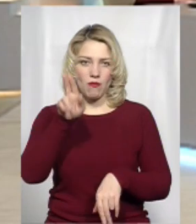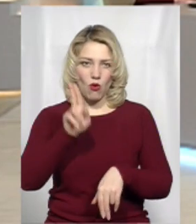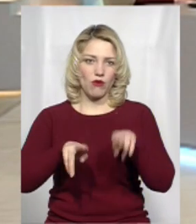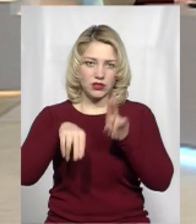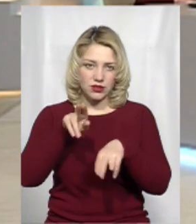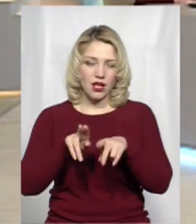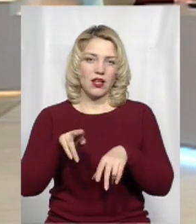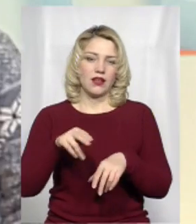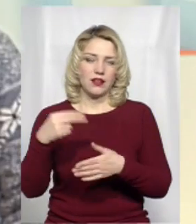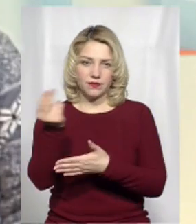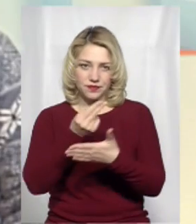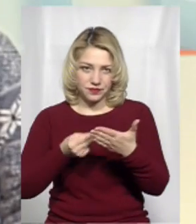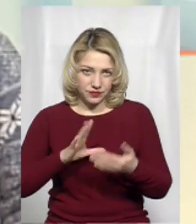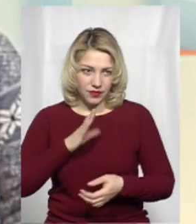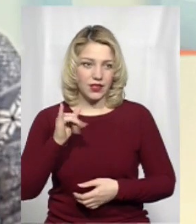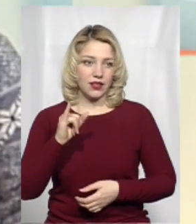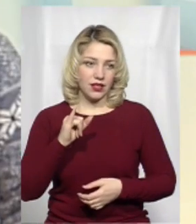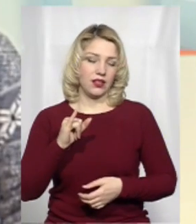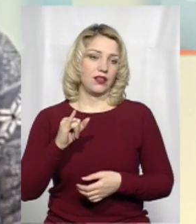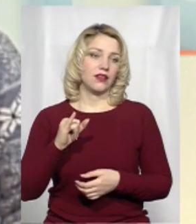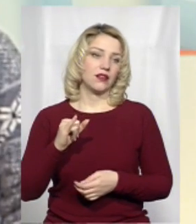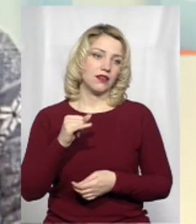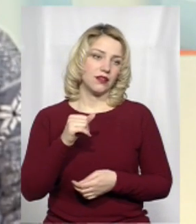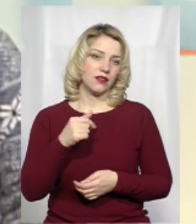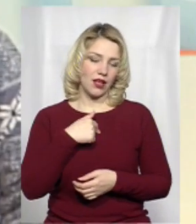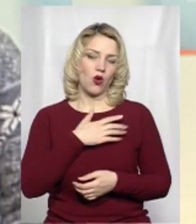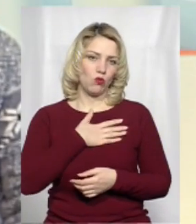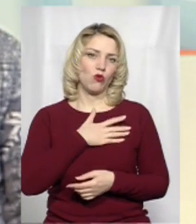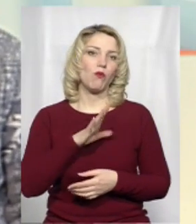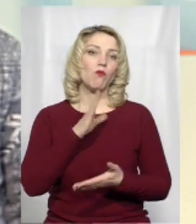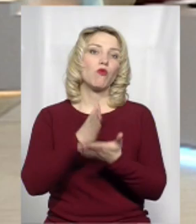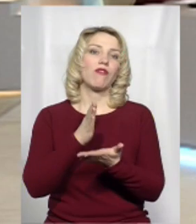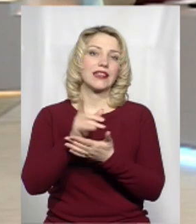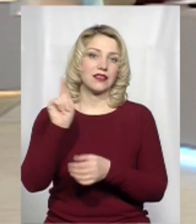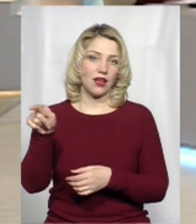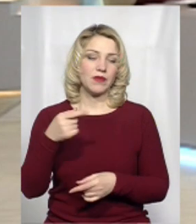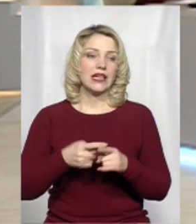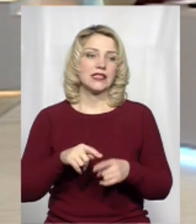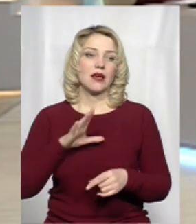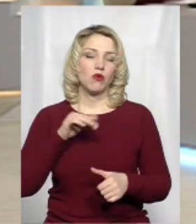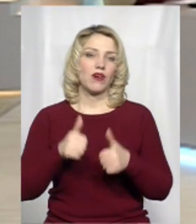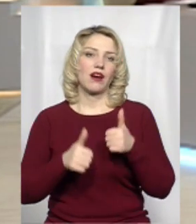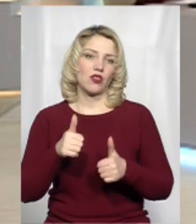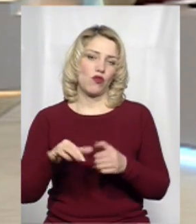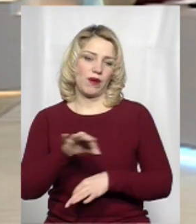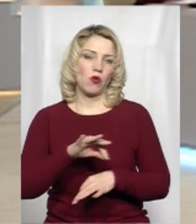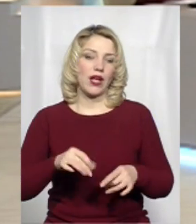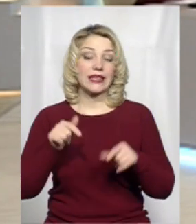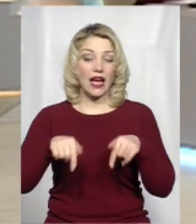долучив, тому я дуже люблю перебувати саме там. Це дійсно грантовий проєкт був, а цього року